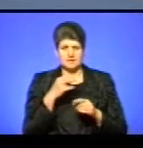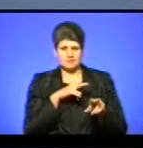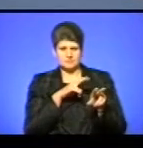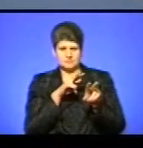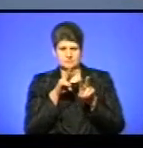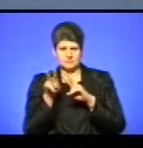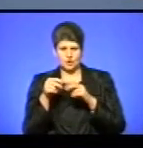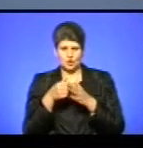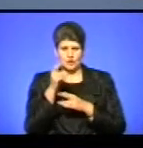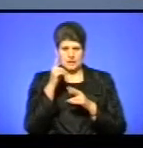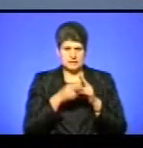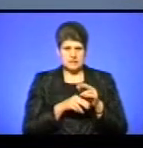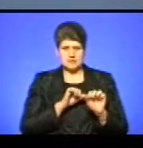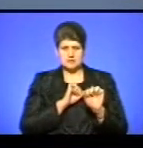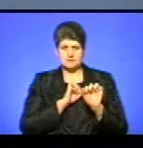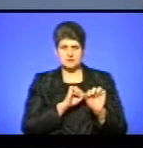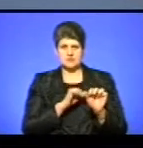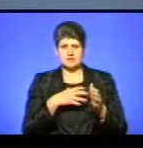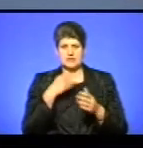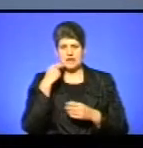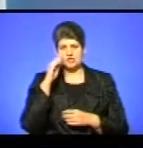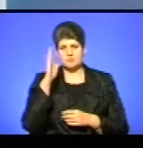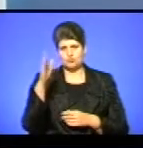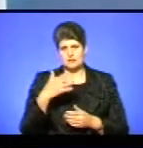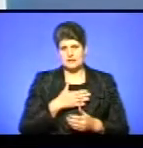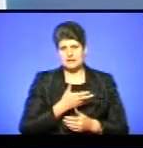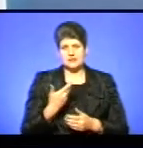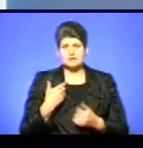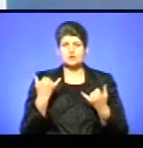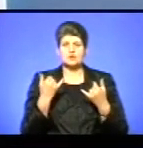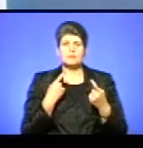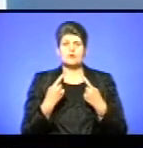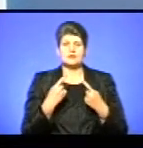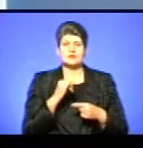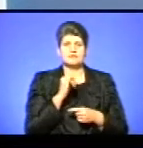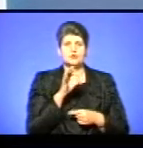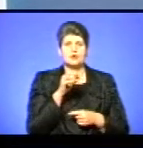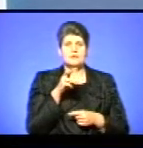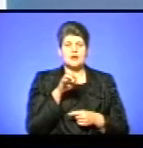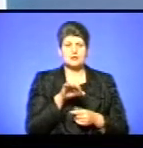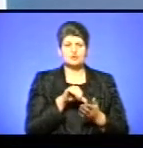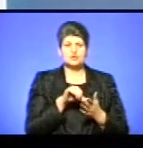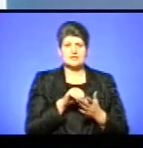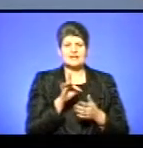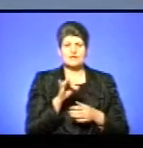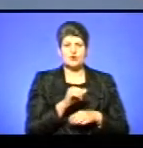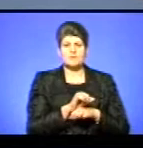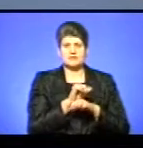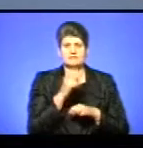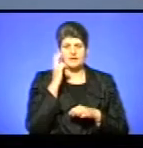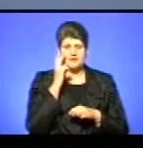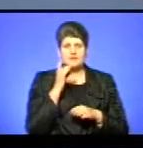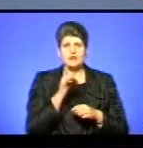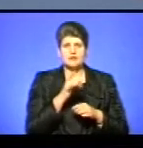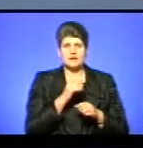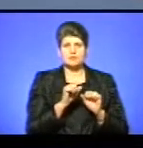я вважаю, до кінця відстоювати краще майбутнє для нас. Сьогодні ми говорили з Іваном Омеляном, учасником Євромайдану у Києві, регіональним